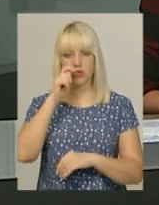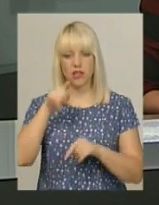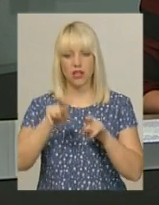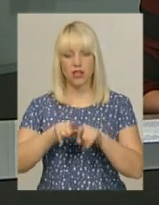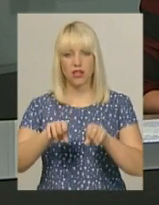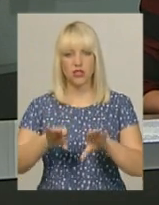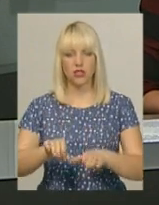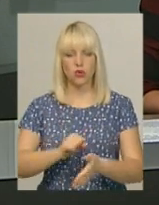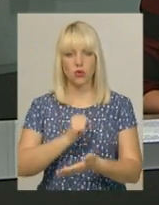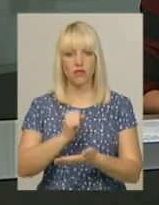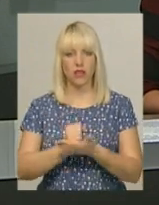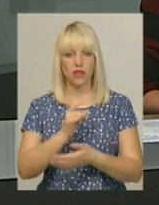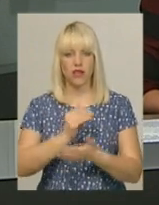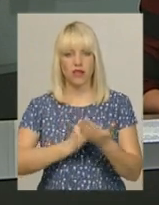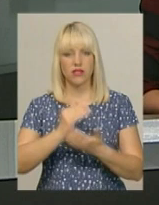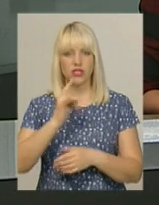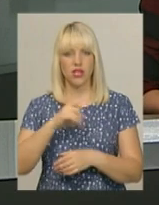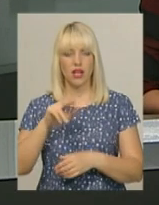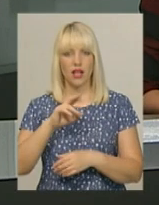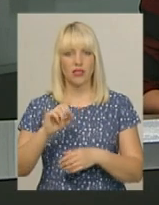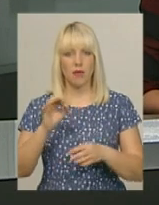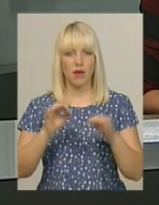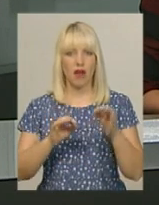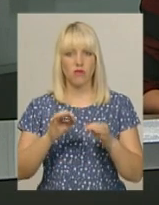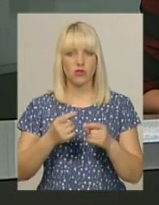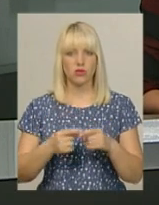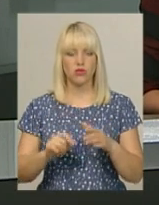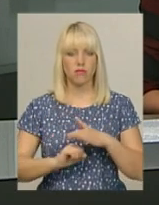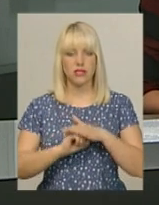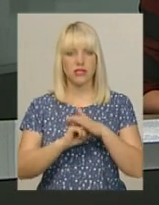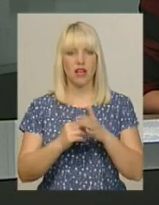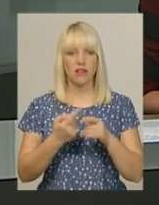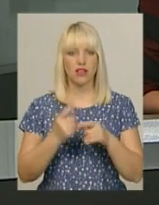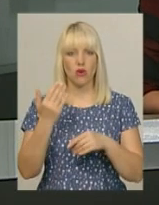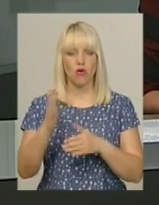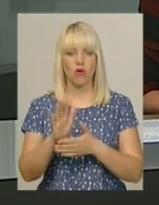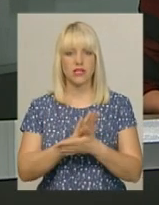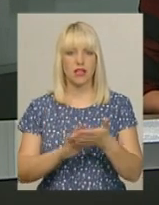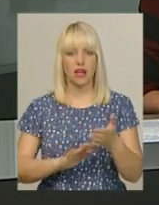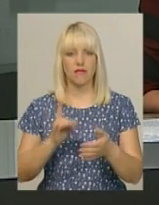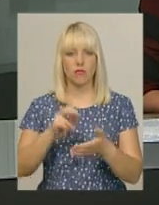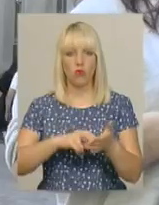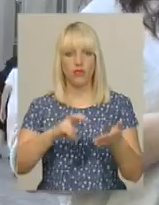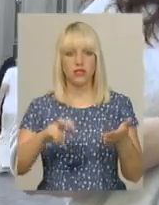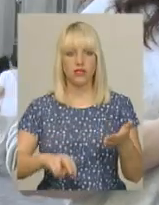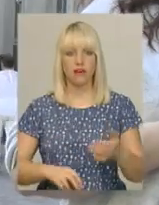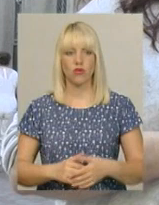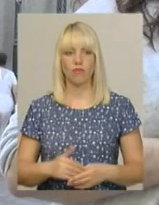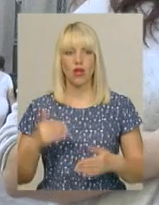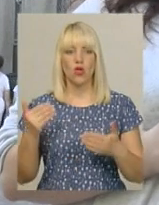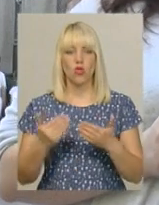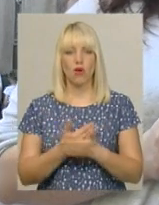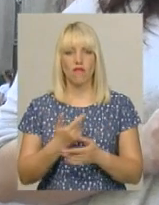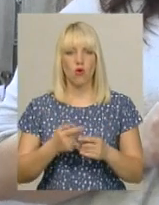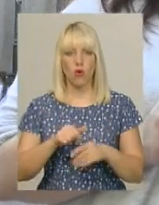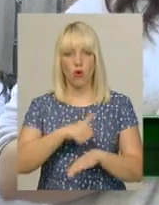Таке рішення ухвалила Вища рада правосуддя. Підставою для звільнення стала його заява про відставку. Нового очільника